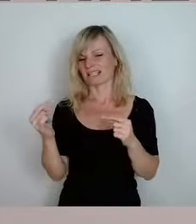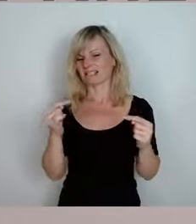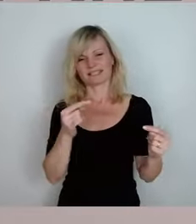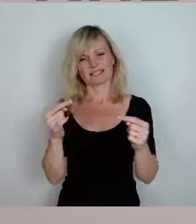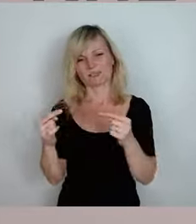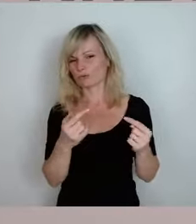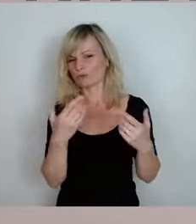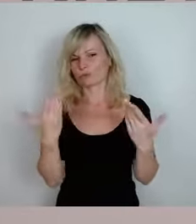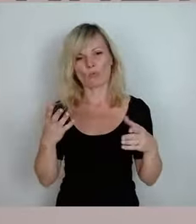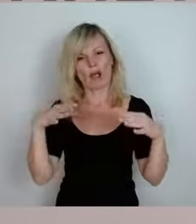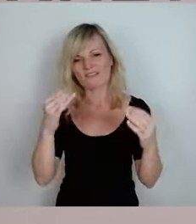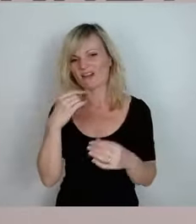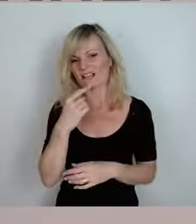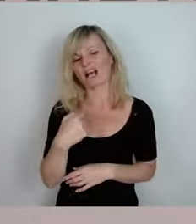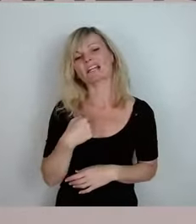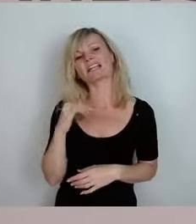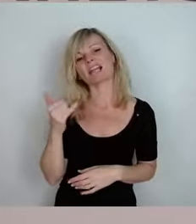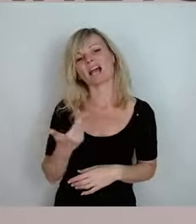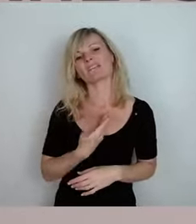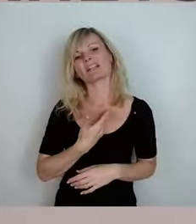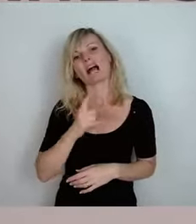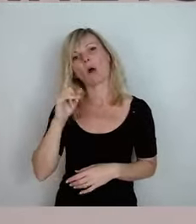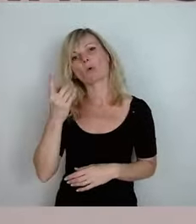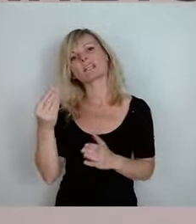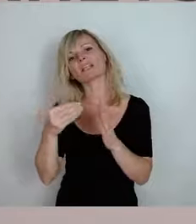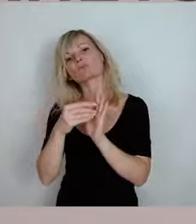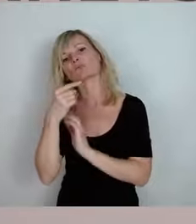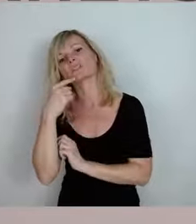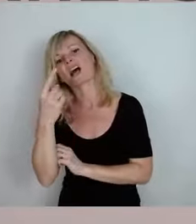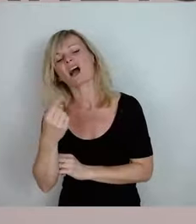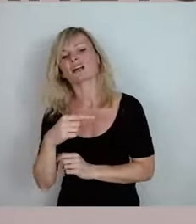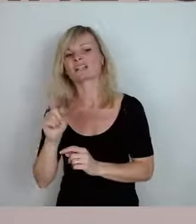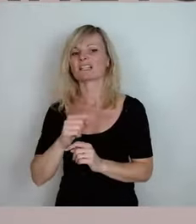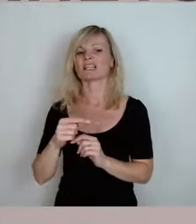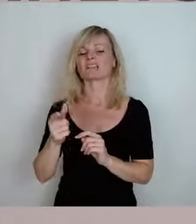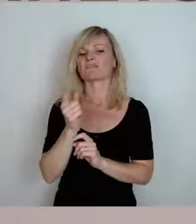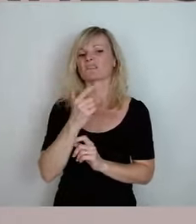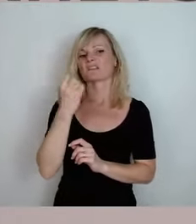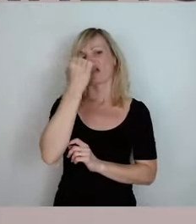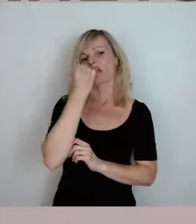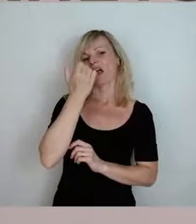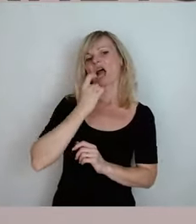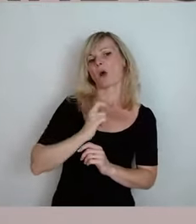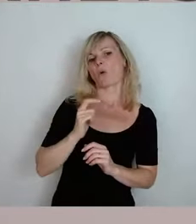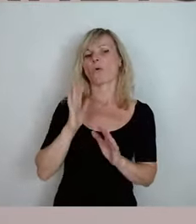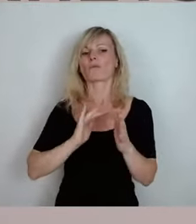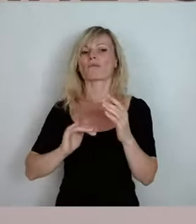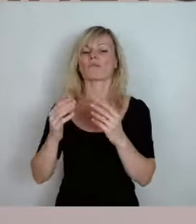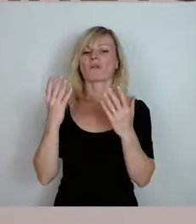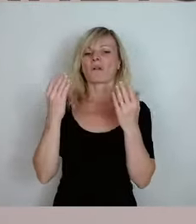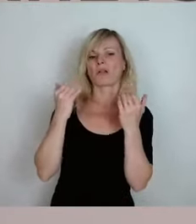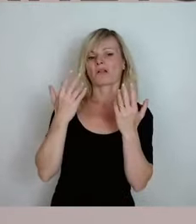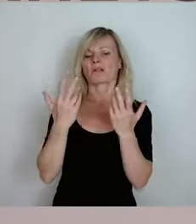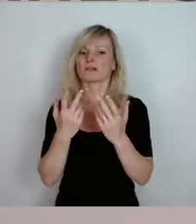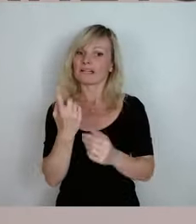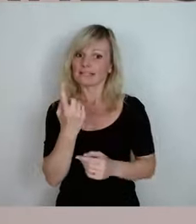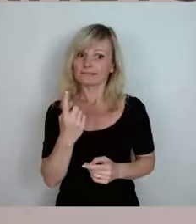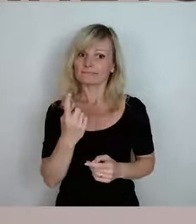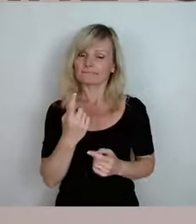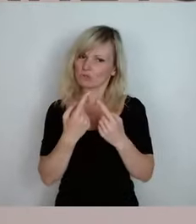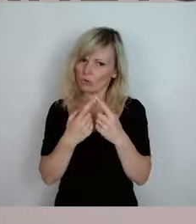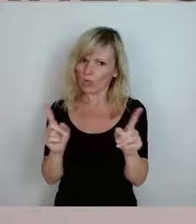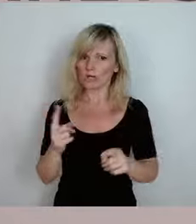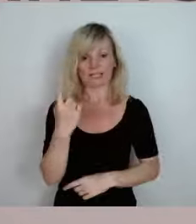wir würden jetzt auch gern mal was sagen, damit wir nicht vernachlässigt werden, sondern wir im ländlichen Raum haben die